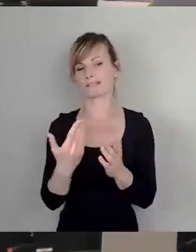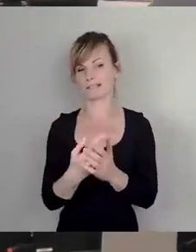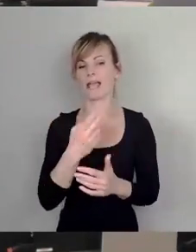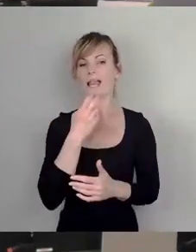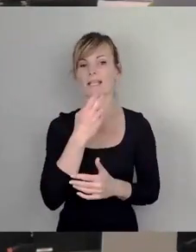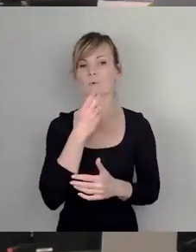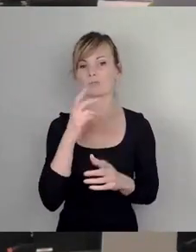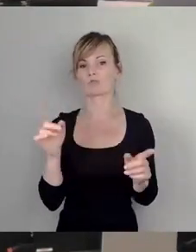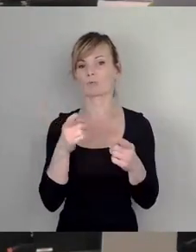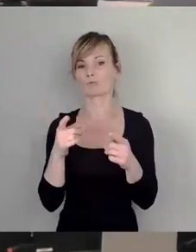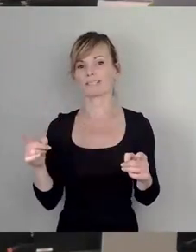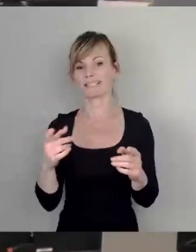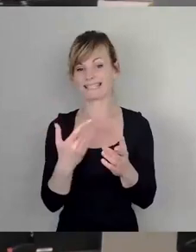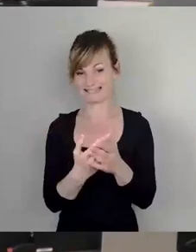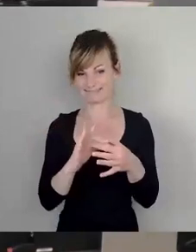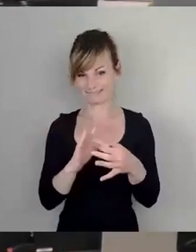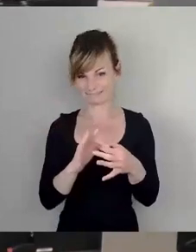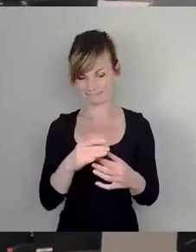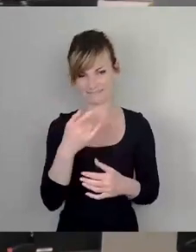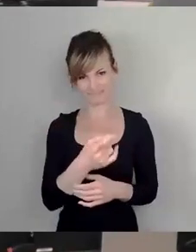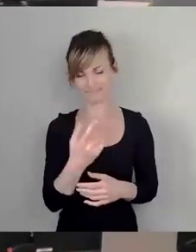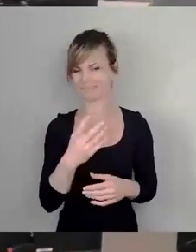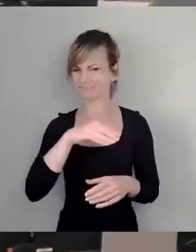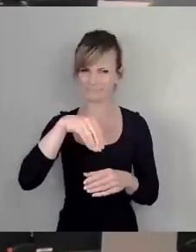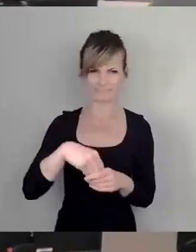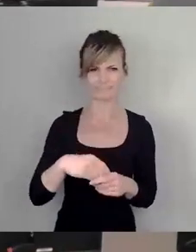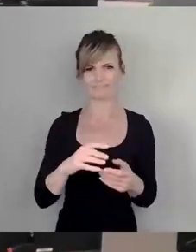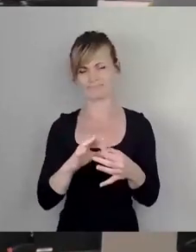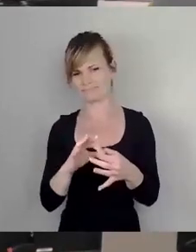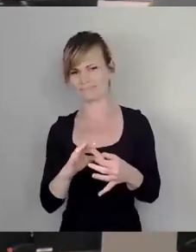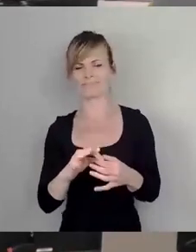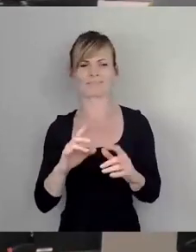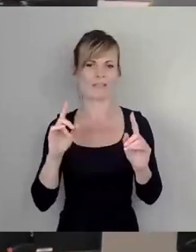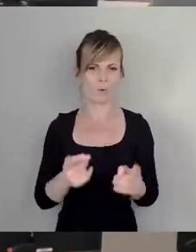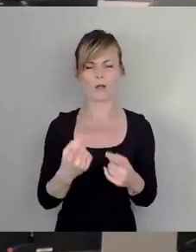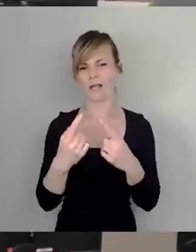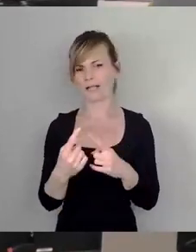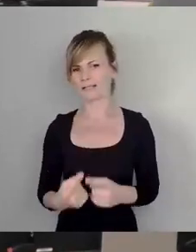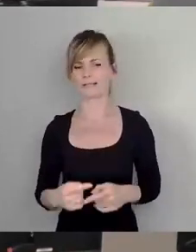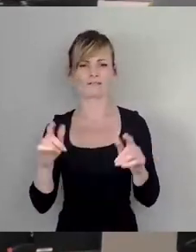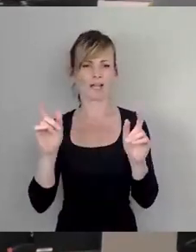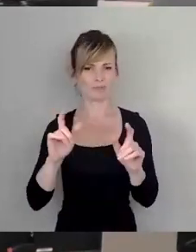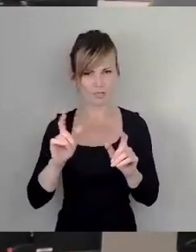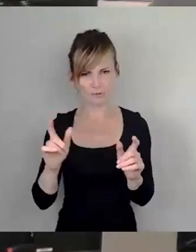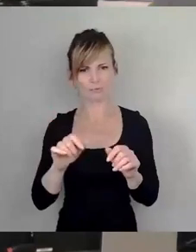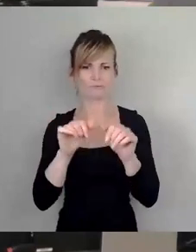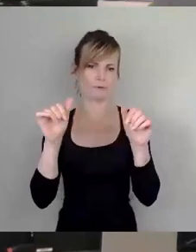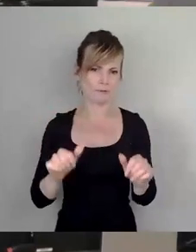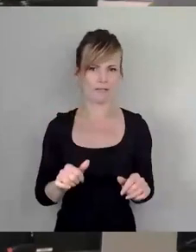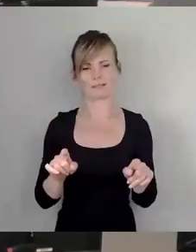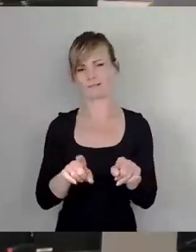und alles, was damit zusammenhängt und oder auch anderen Veranstaltungsformaten wie